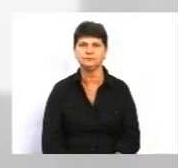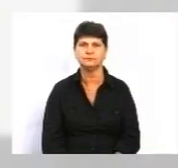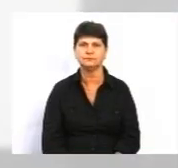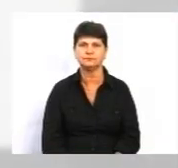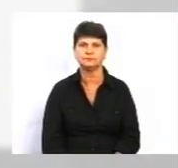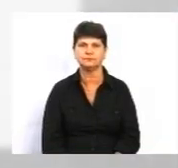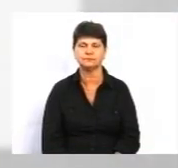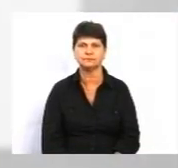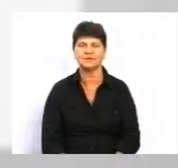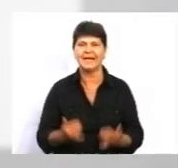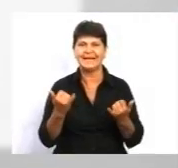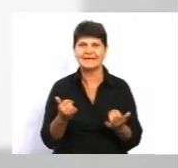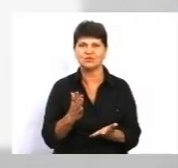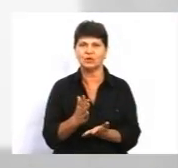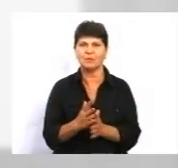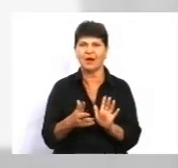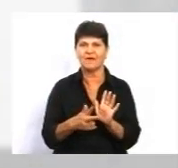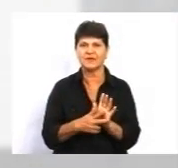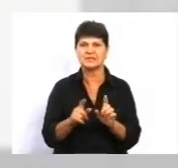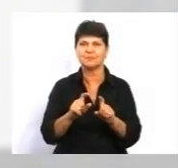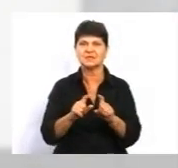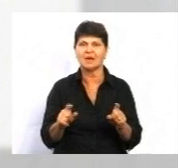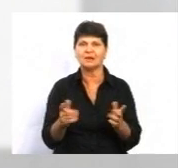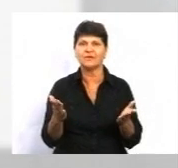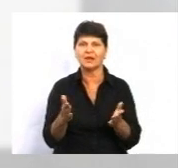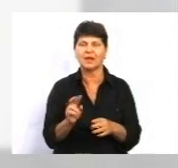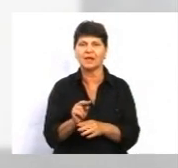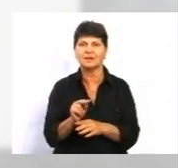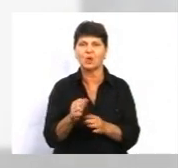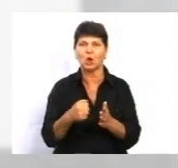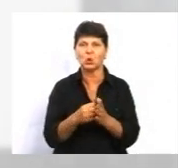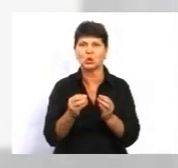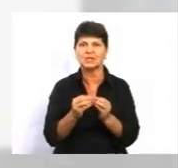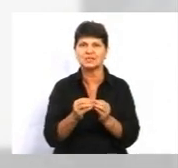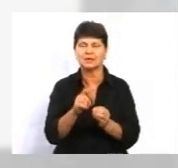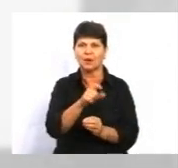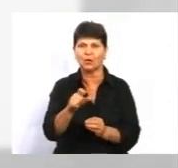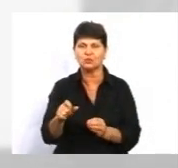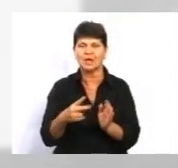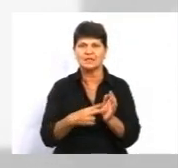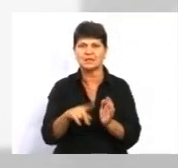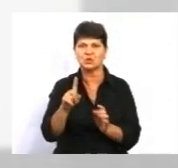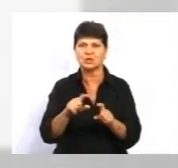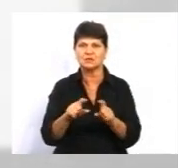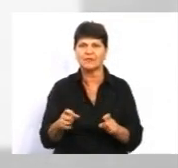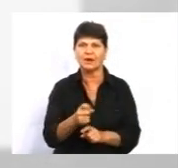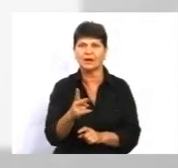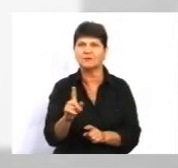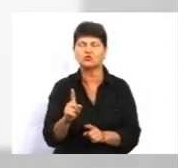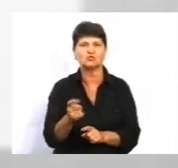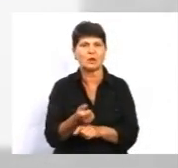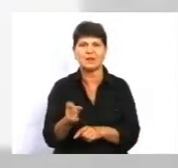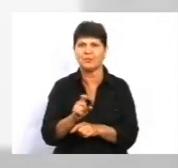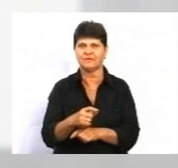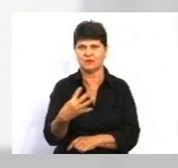На сьогодні маємо 8 закладів, у яких навчається до 10 учнів та 71 заклад з кількістю учнів, що не перевищує